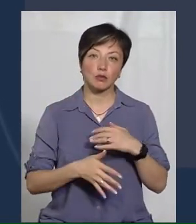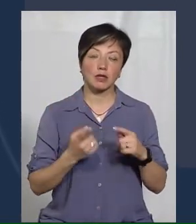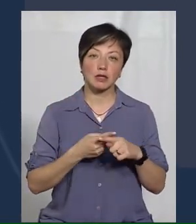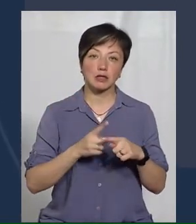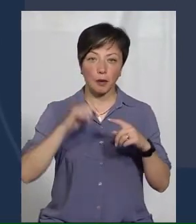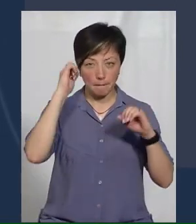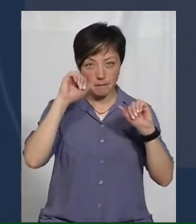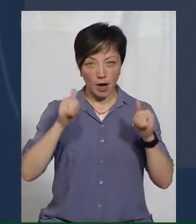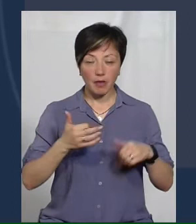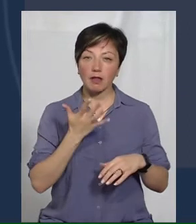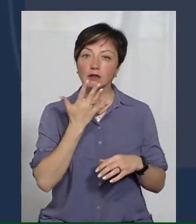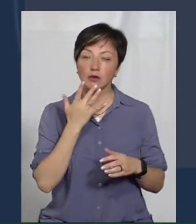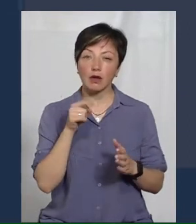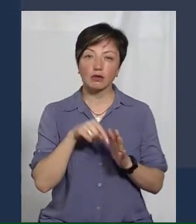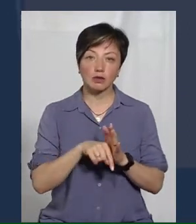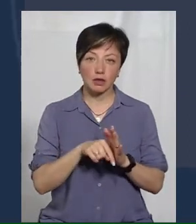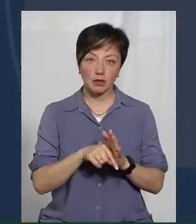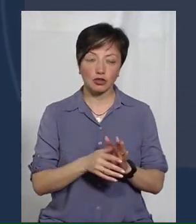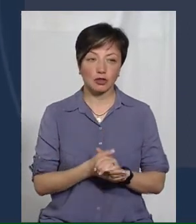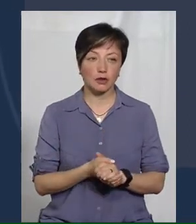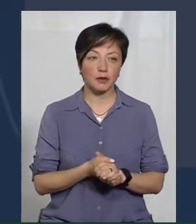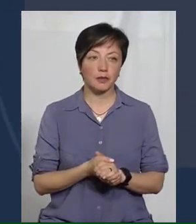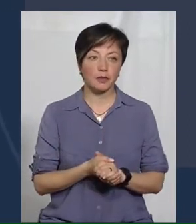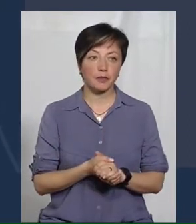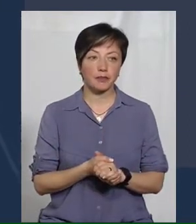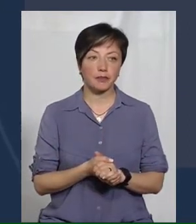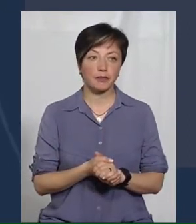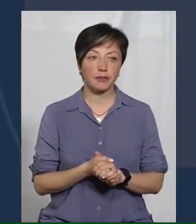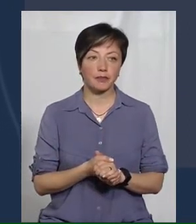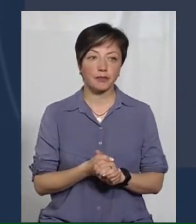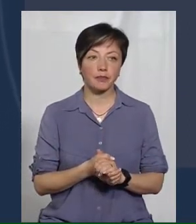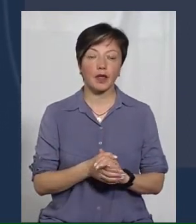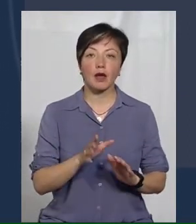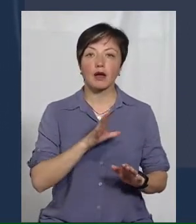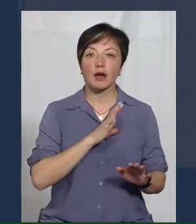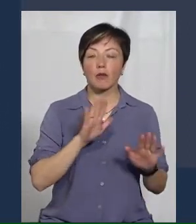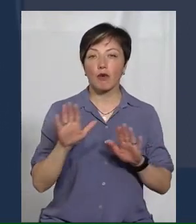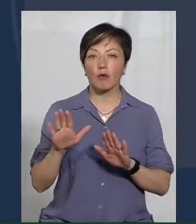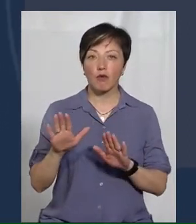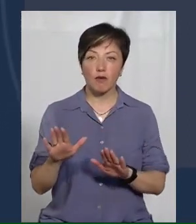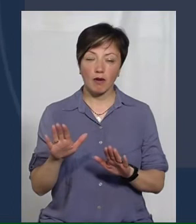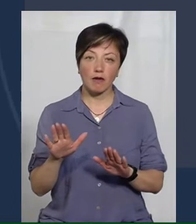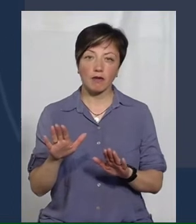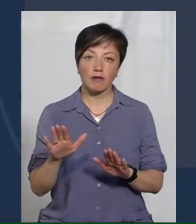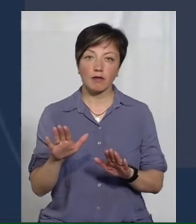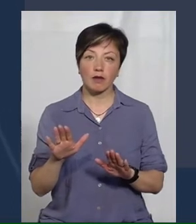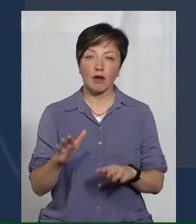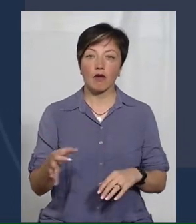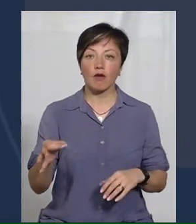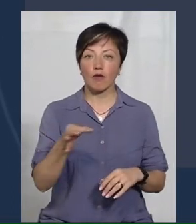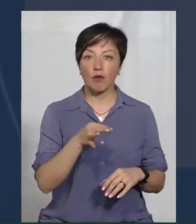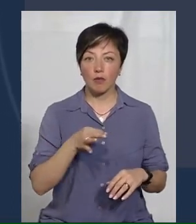'ятка національного значення. Він відвідав місто Зяслав. Він побував в власному комплексі,